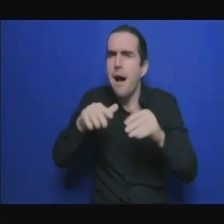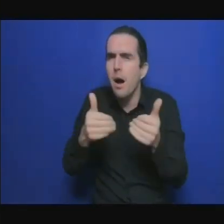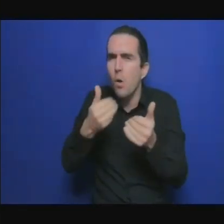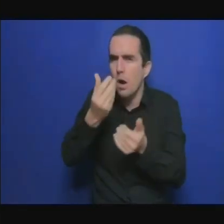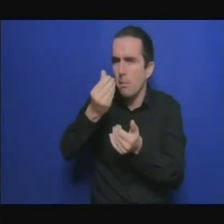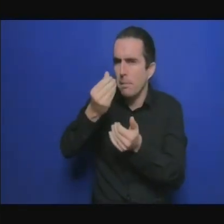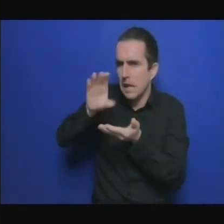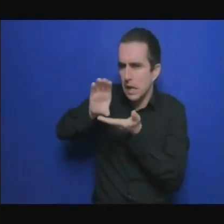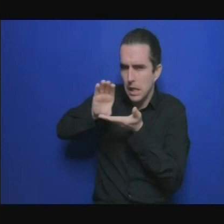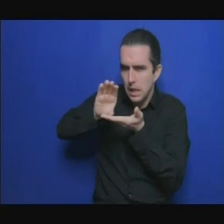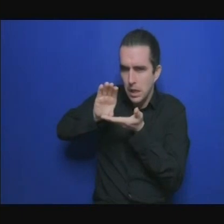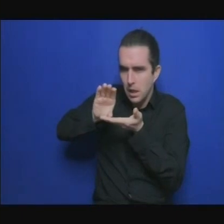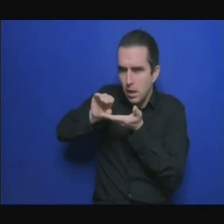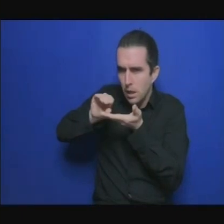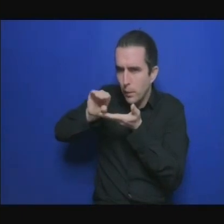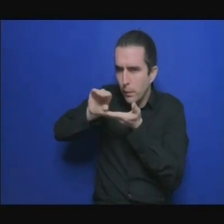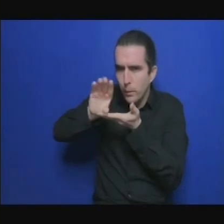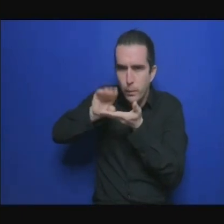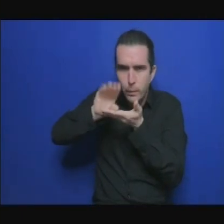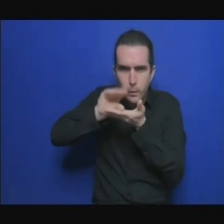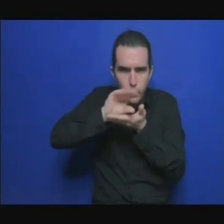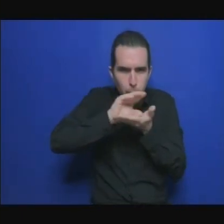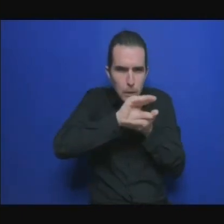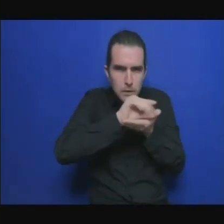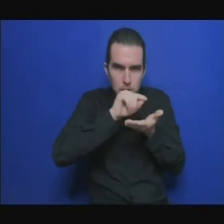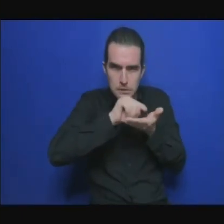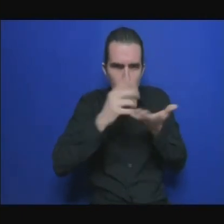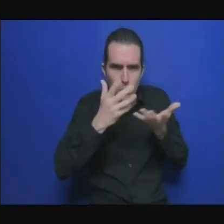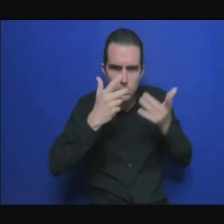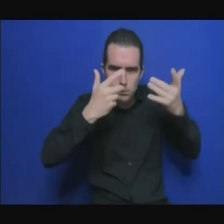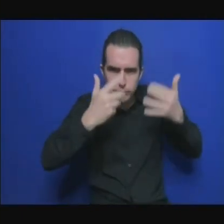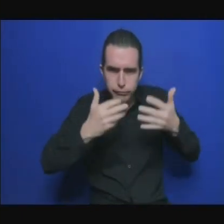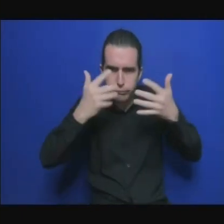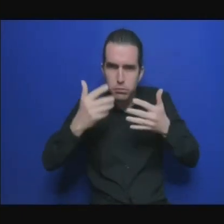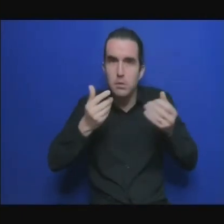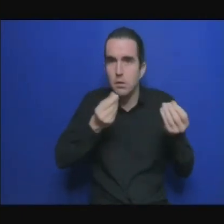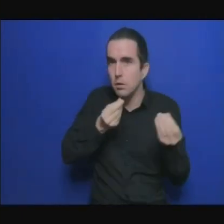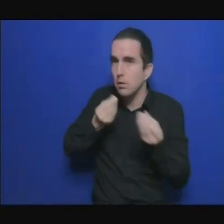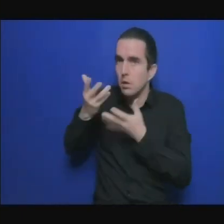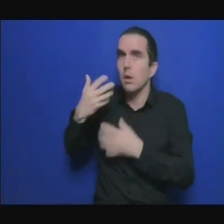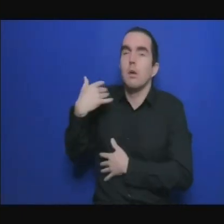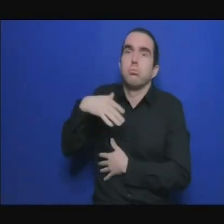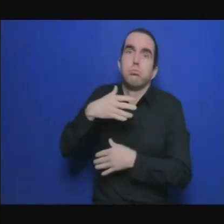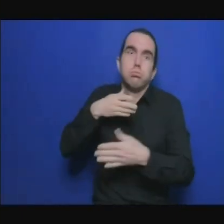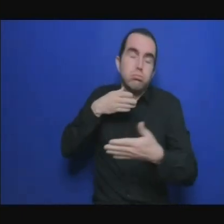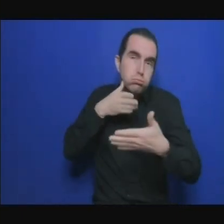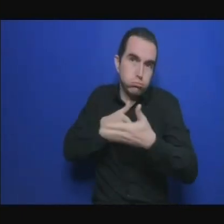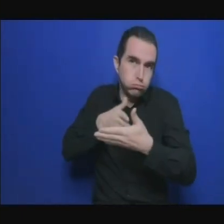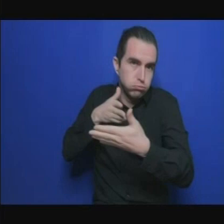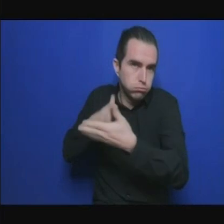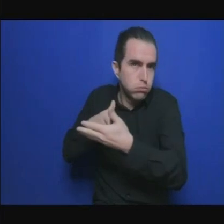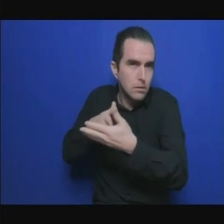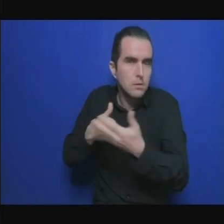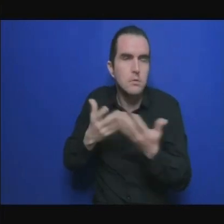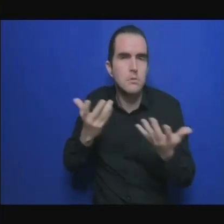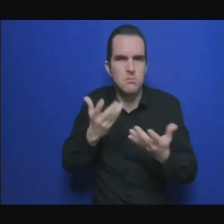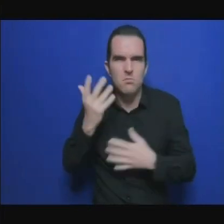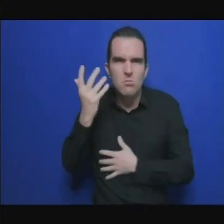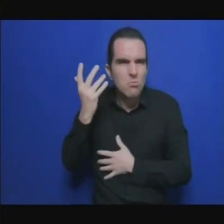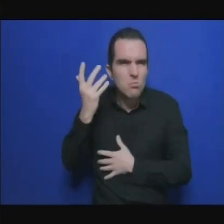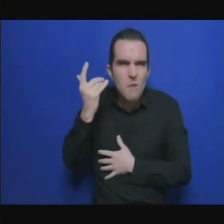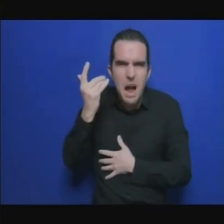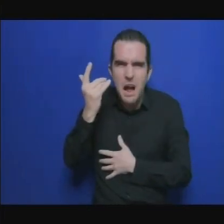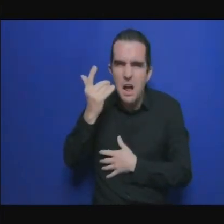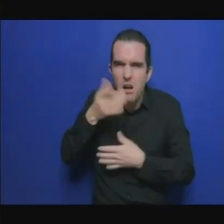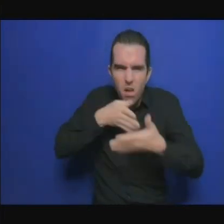de présentation de rapports cela impose un fardeau supplémentaire s'agissant des capacités d'absorption